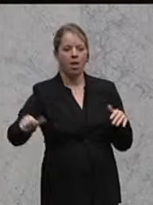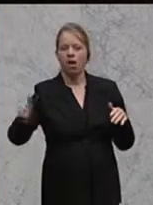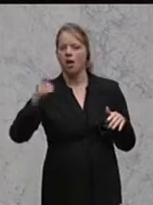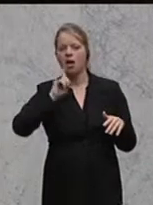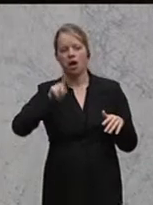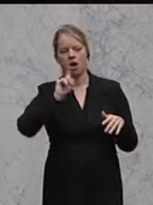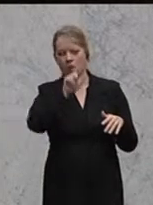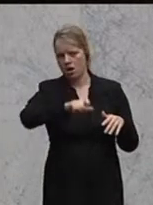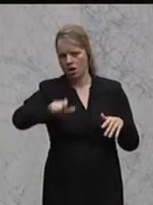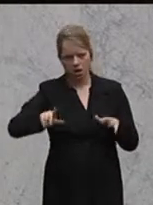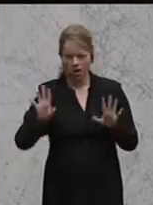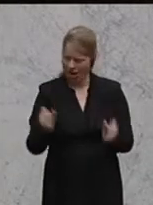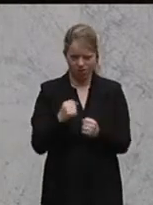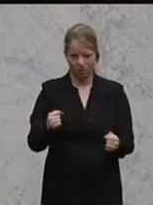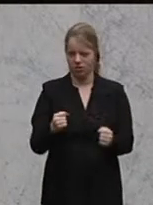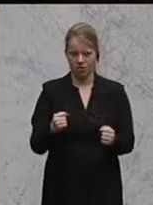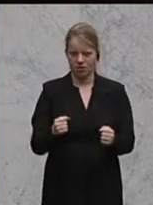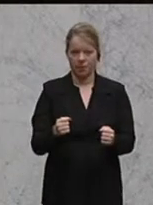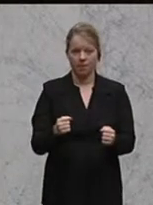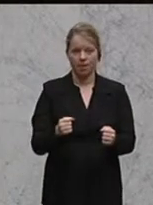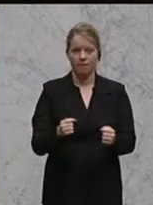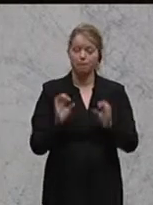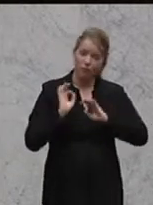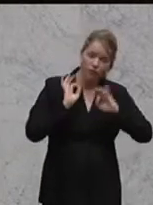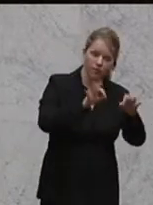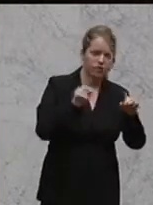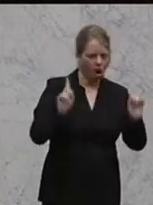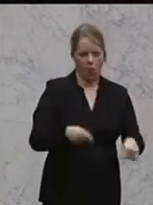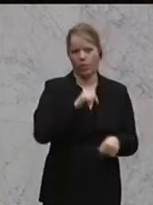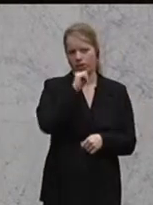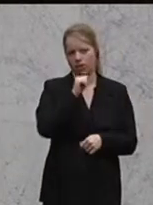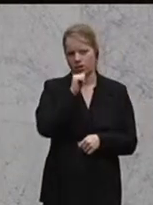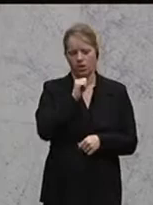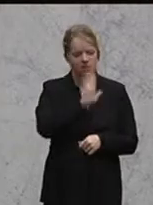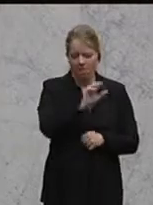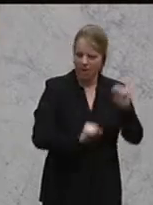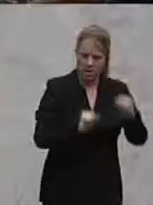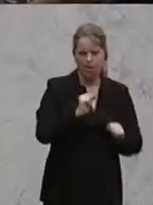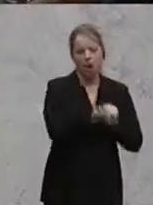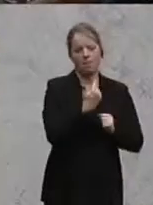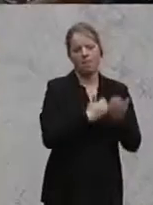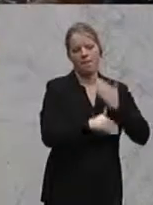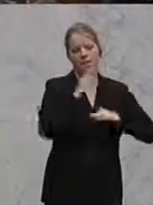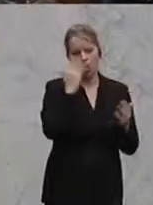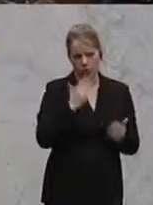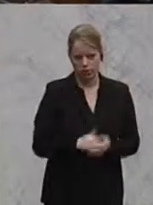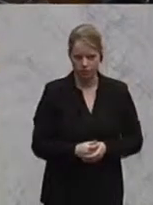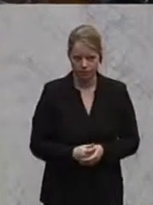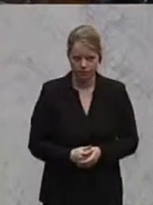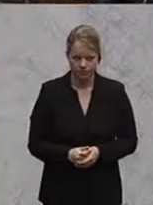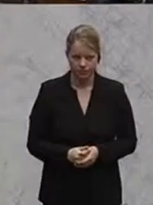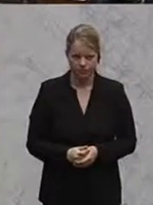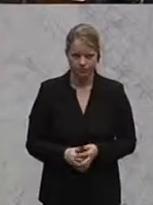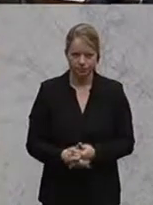angelogen worden. Das kann eh keiner brauchen. Nicht einmal die Befürworter, die sich immer blöder benehmen. Werner Kruger kritisiert die Sachlage bei